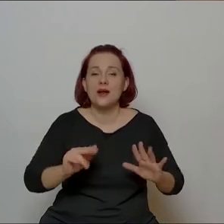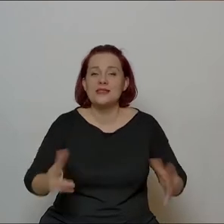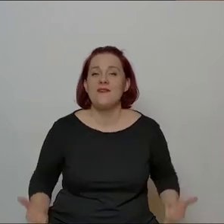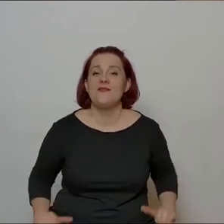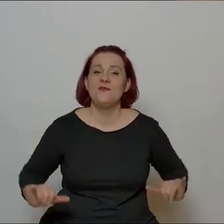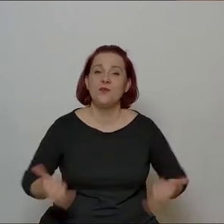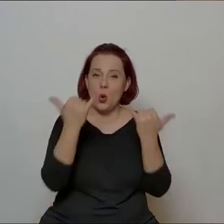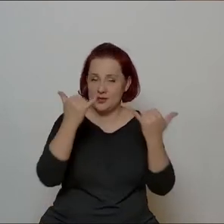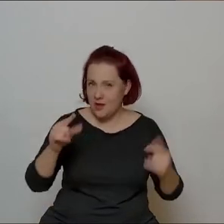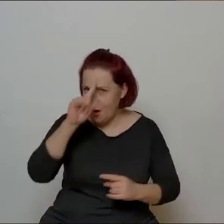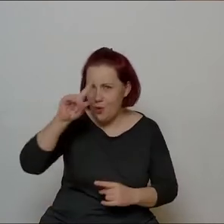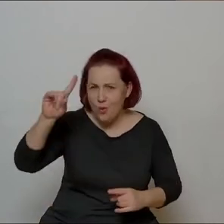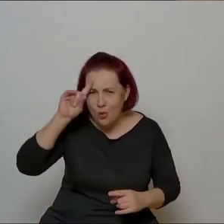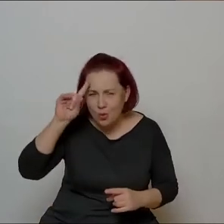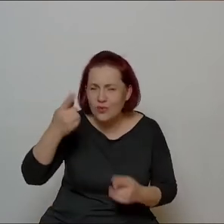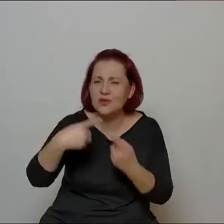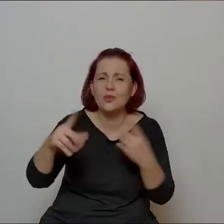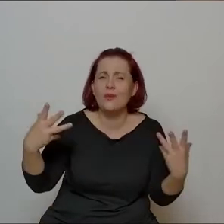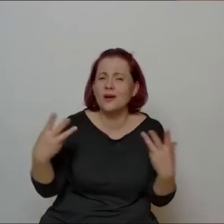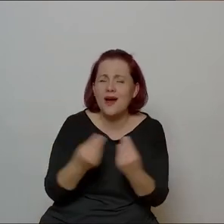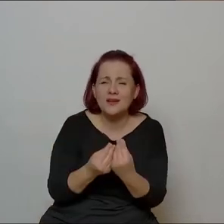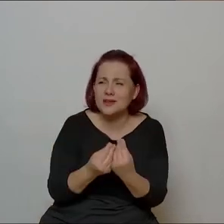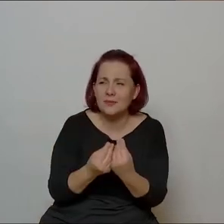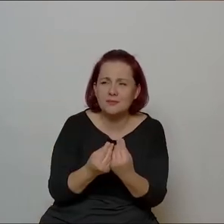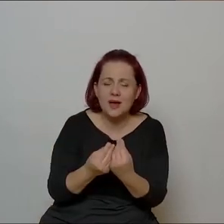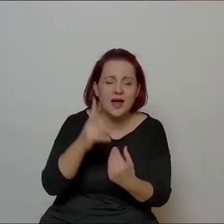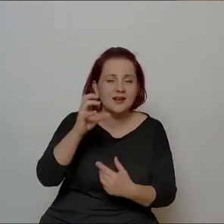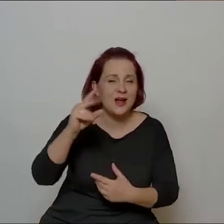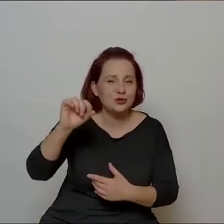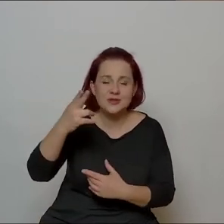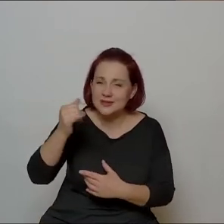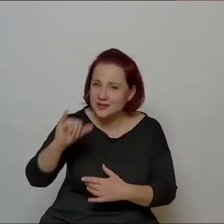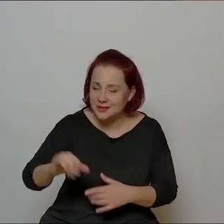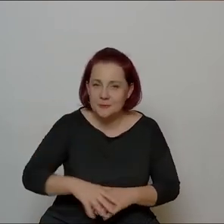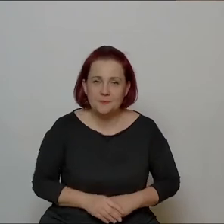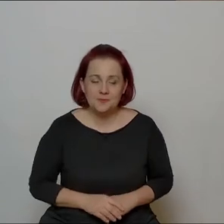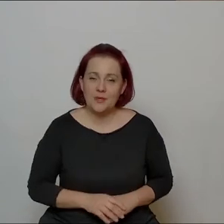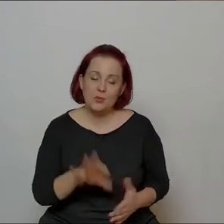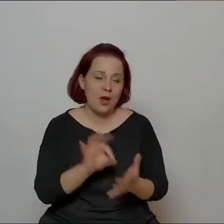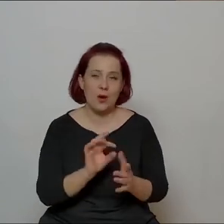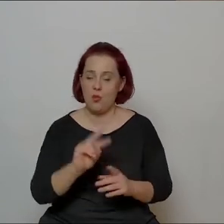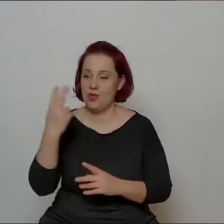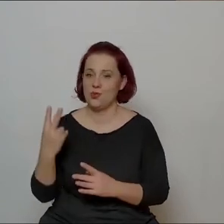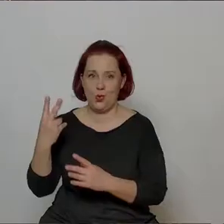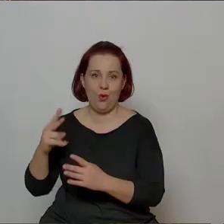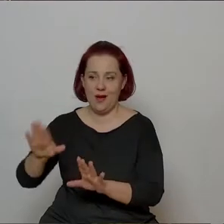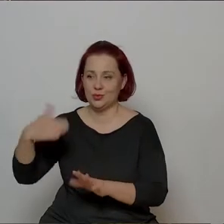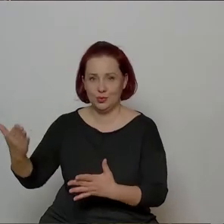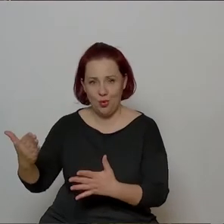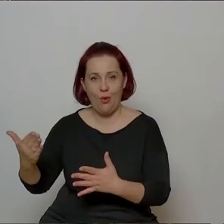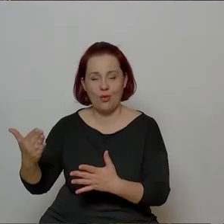z Rzymu, gdzie razem z Zygmuntem Krasińskim bronili papieża, bo oni byli po drugiej stronie, po stronie konserwatystów, a nie po stronie rewolucjonistów,